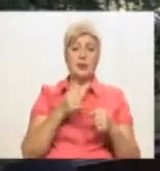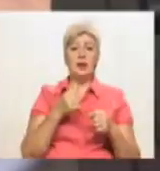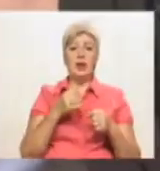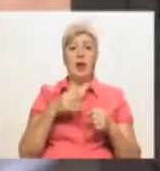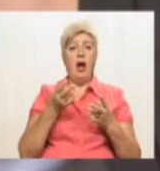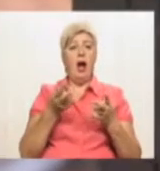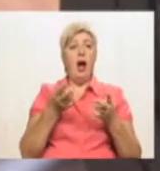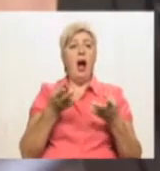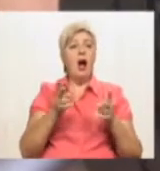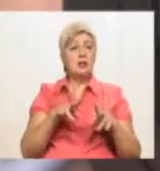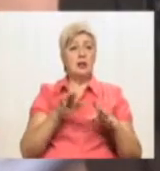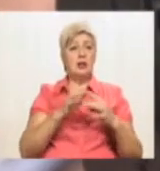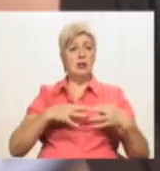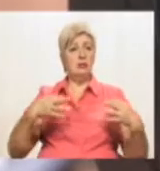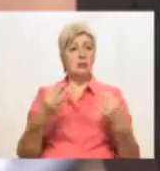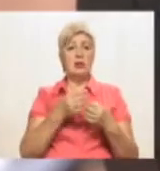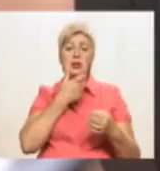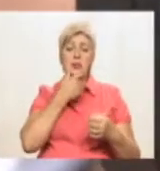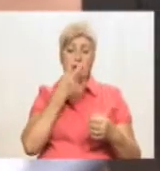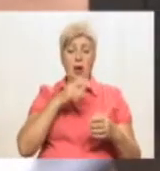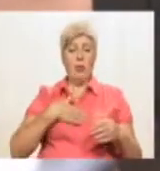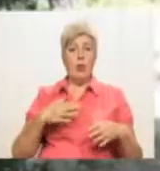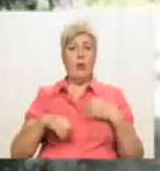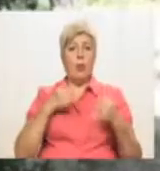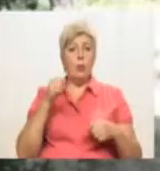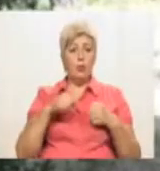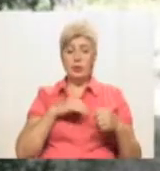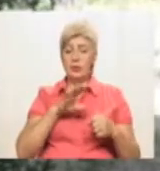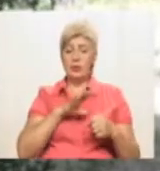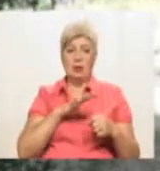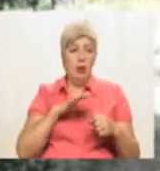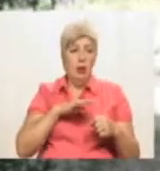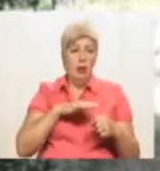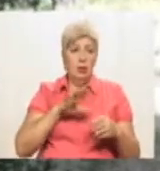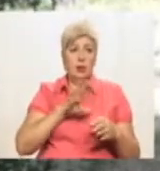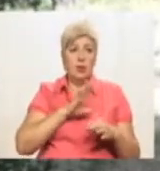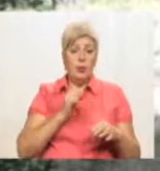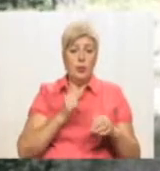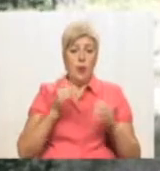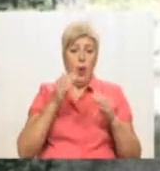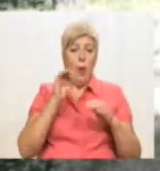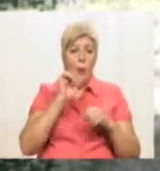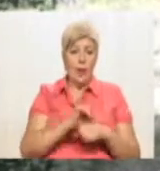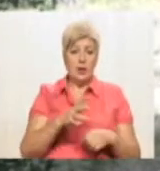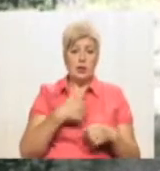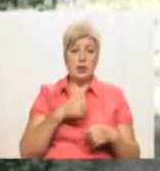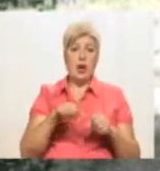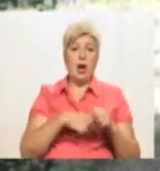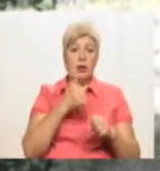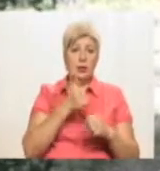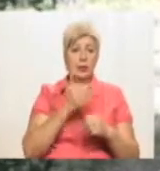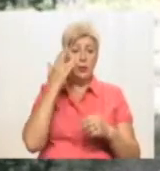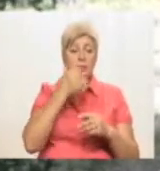били, інше спостерігали, і моєму обуренню вже не було меж. Я все повідомила поліції, написала в заяві. Моя головна мета – я хочу, щоб це